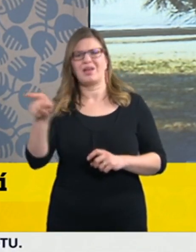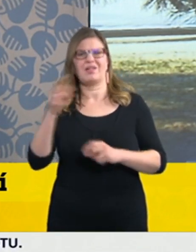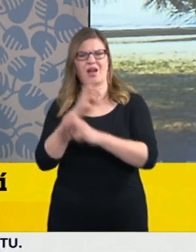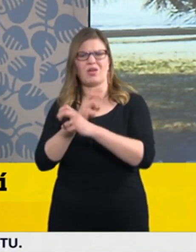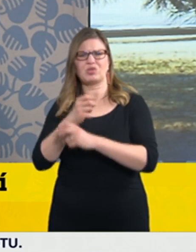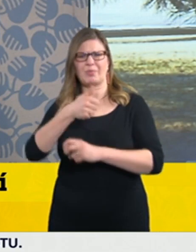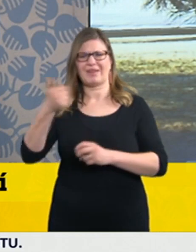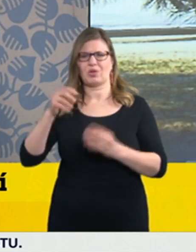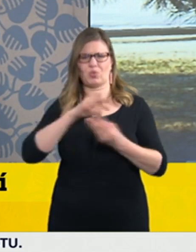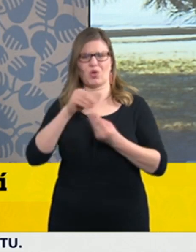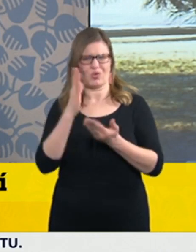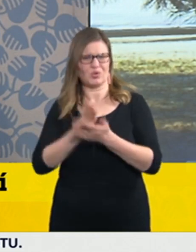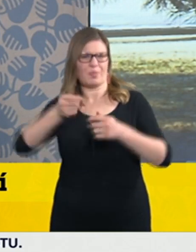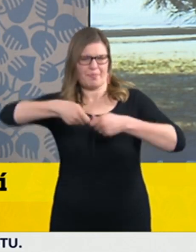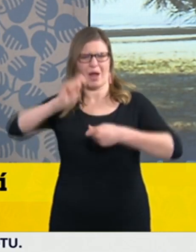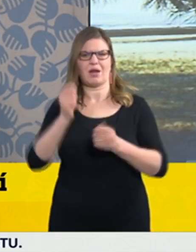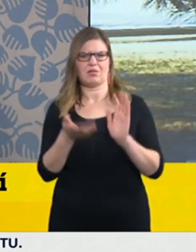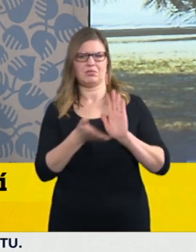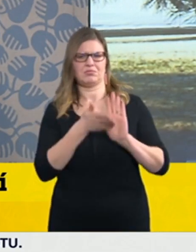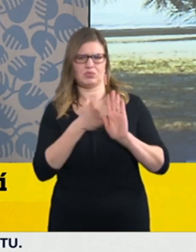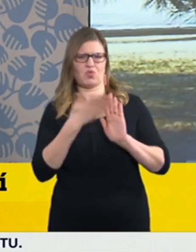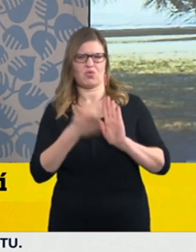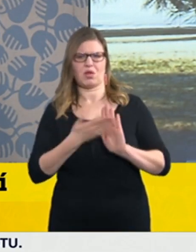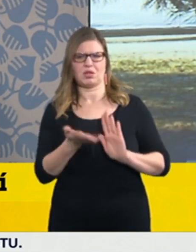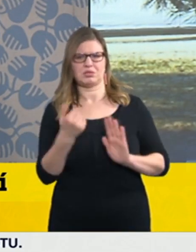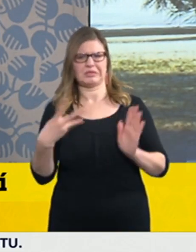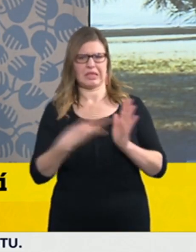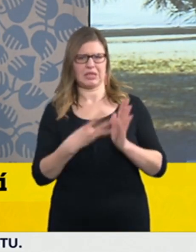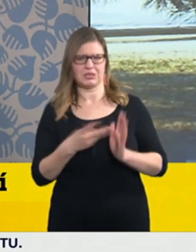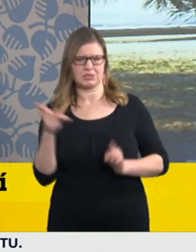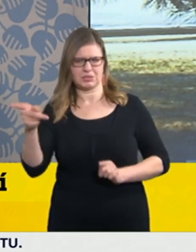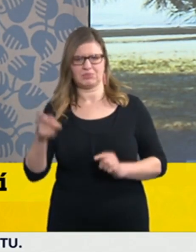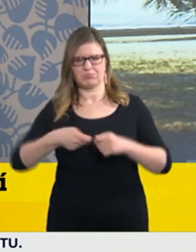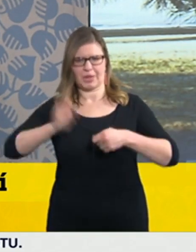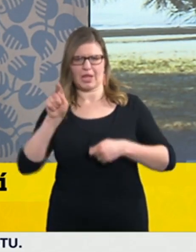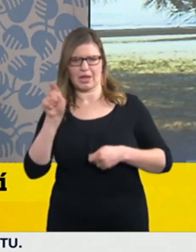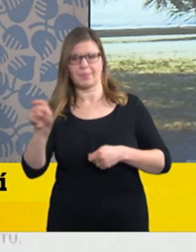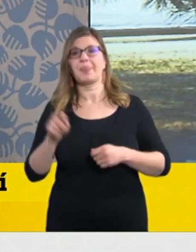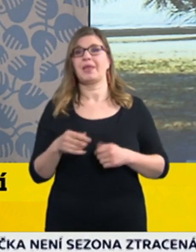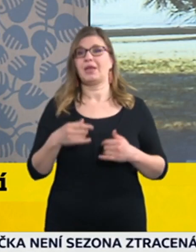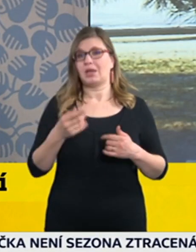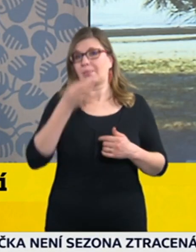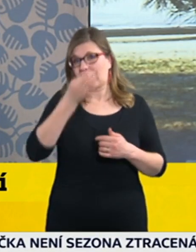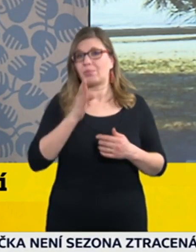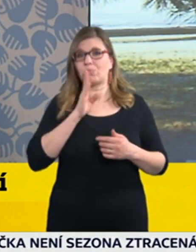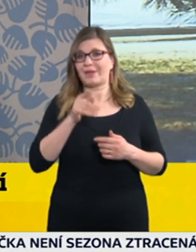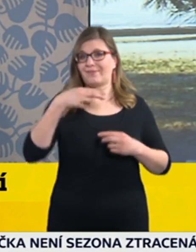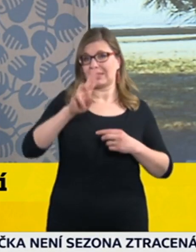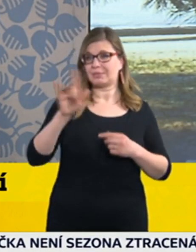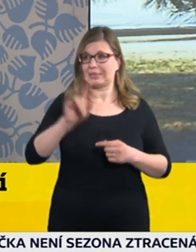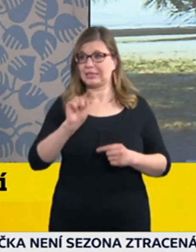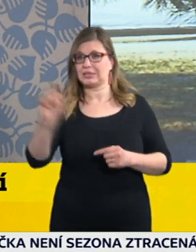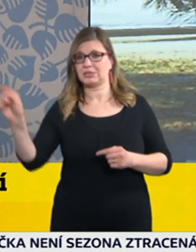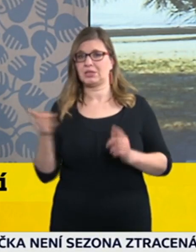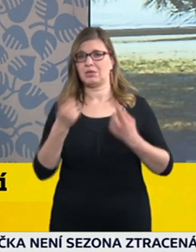způsobem testování. A poslední věc, řešila vláda dnes to, že by apelovala na firmy,